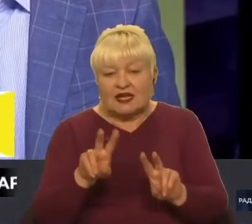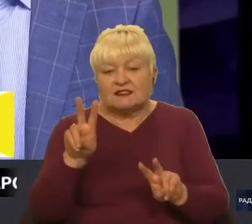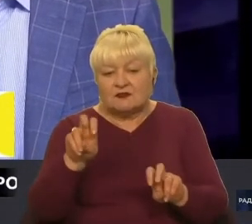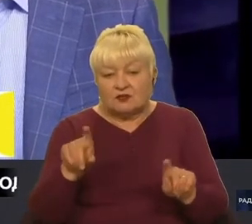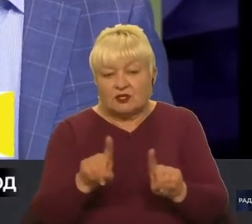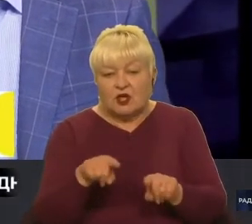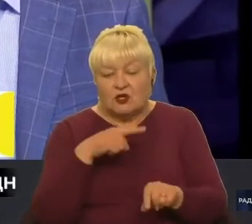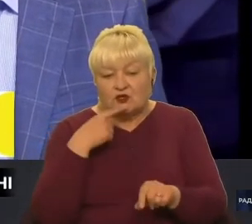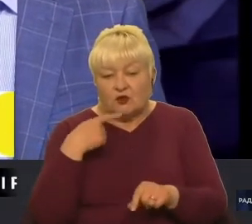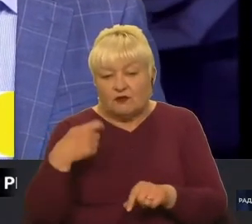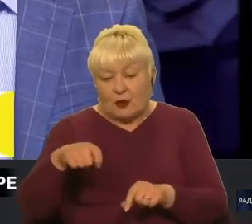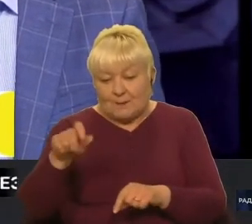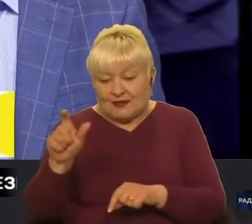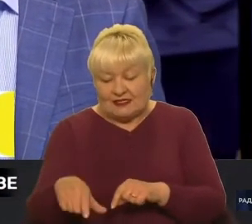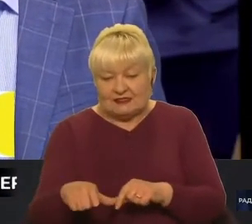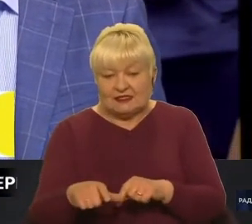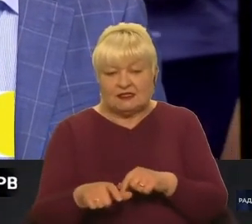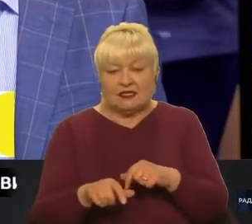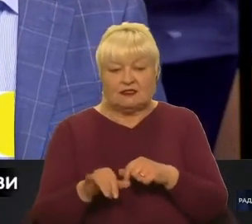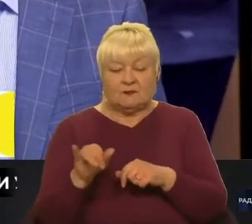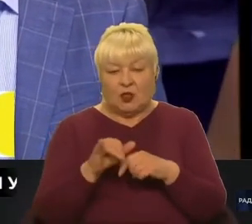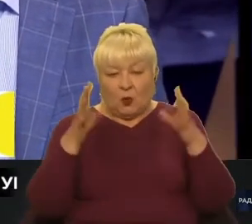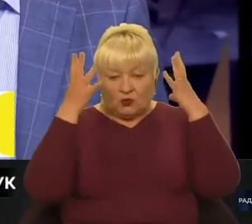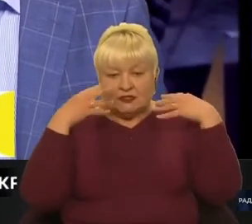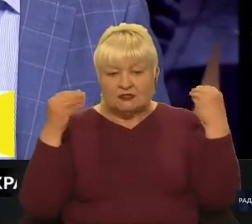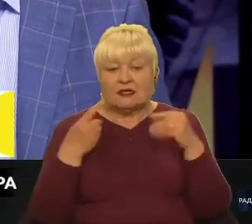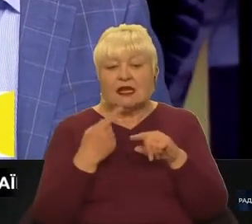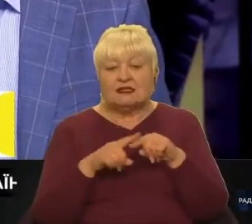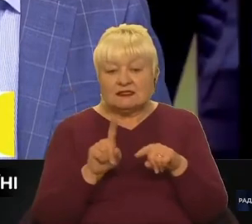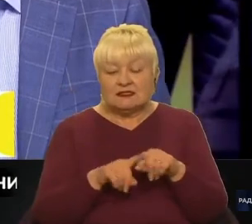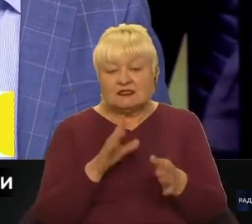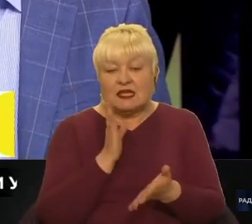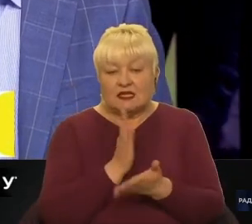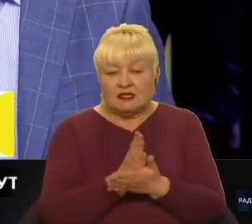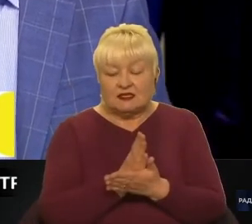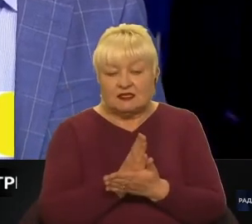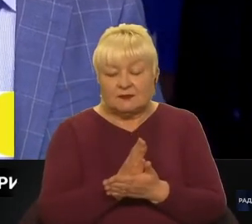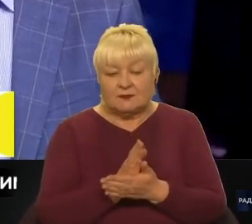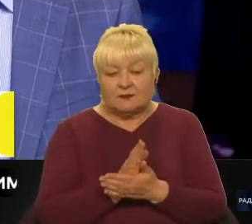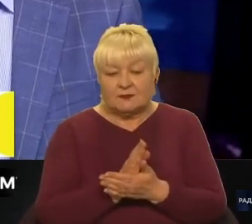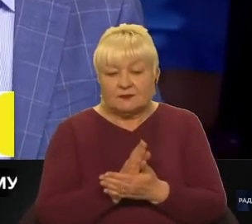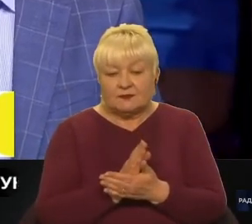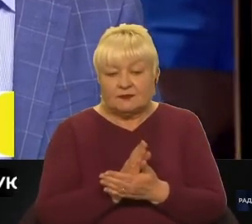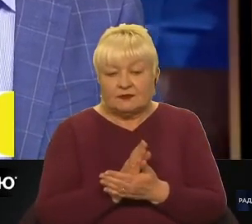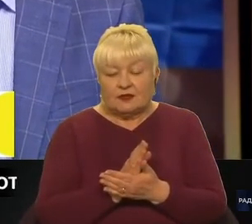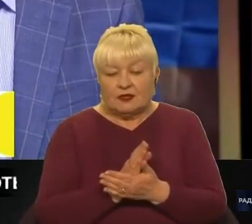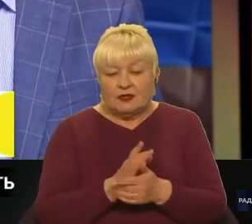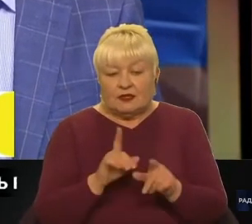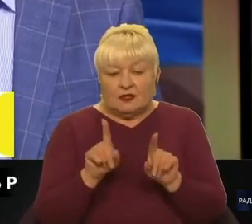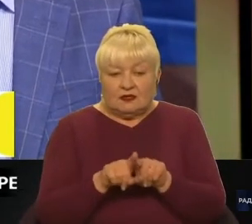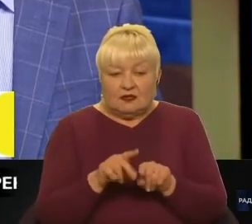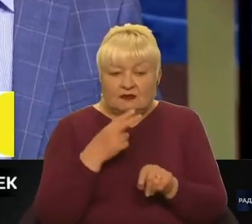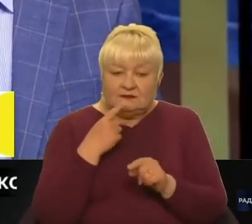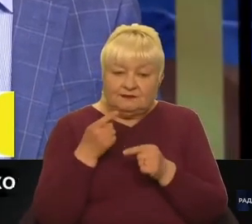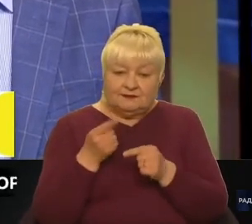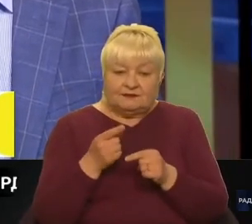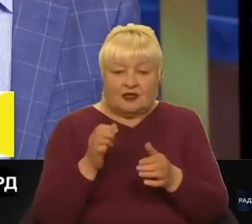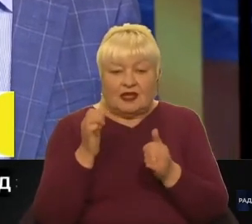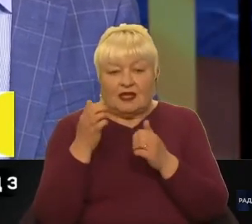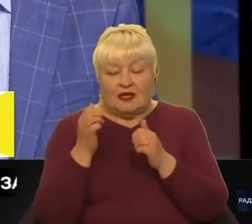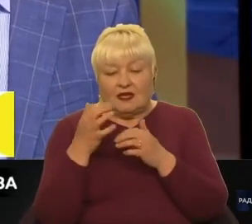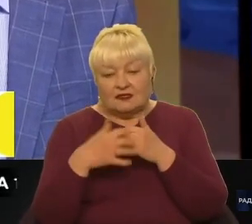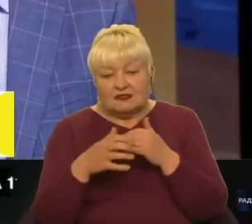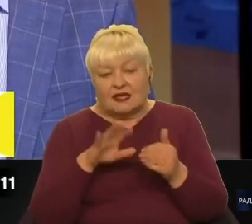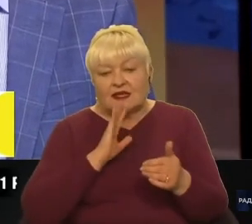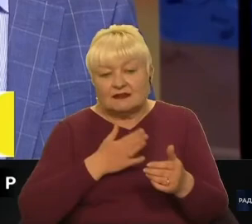говорив президент у Нідерландах, це є певний, я нагадаю, є певний скепсіс щодо того, серед наших партнерів